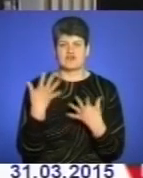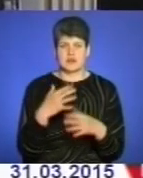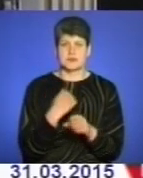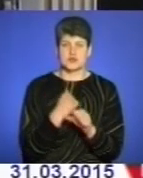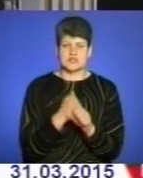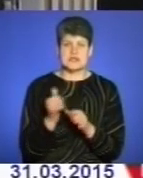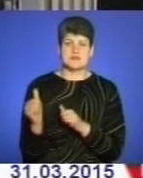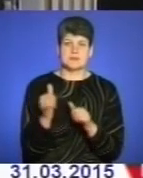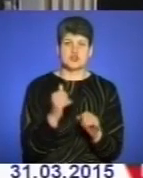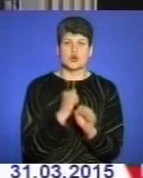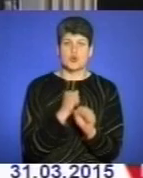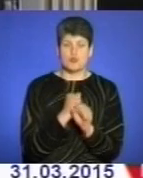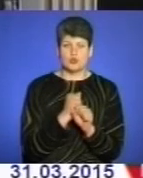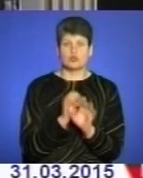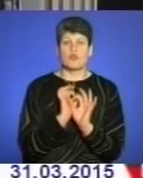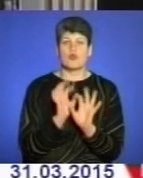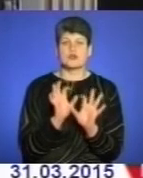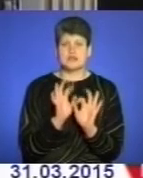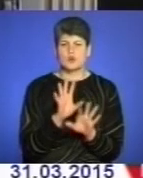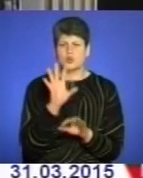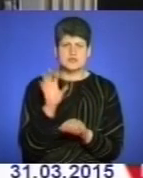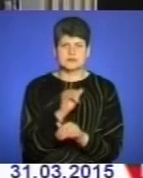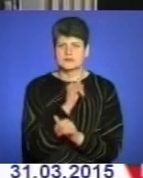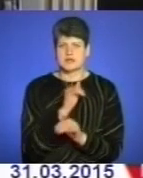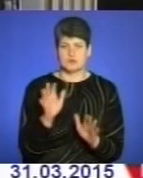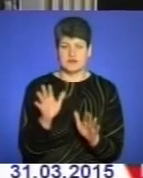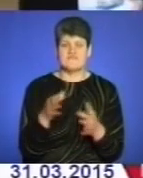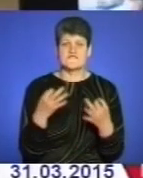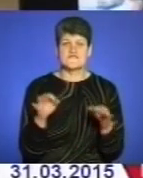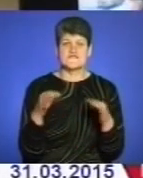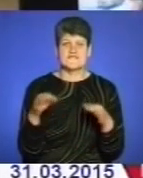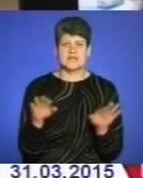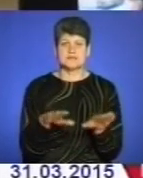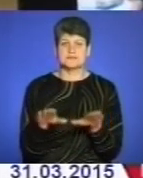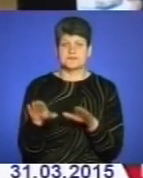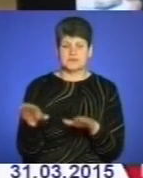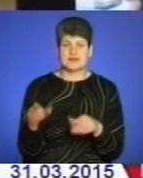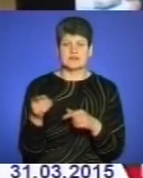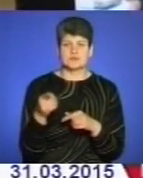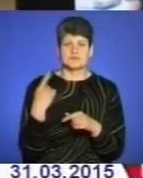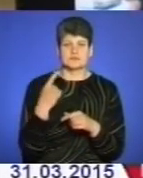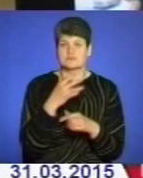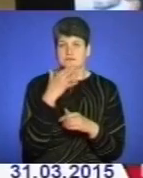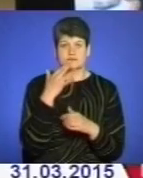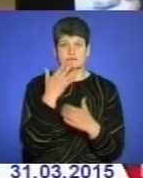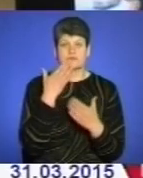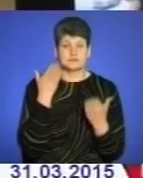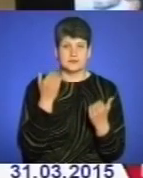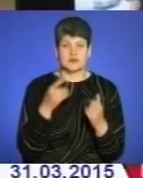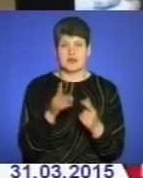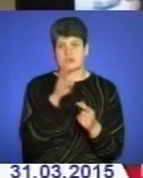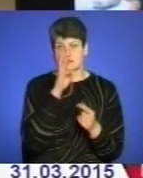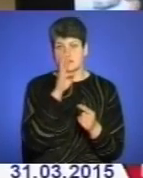Забезпечити роботою, пояснюють, усіх не змогли. Бо вільних вакансій на Тернопільщині не так вже й багато, та й